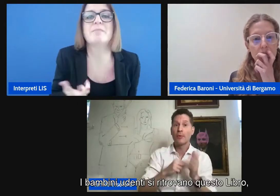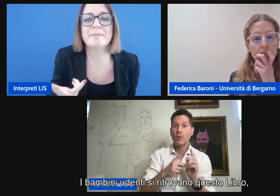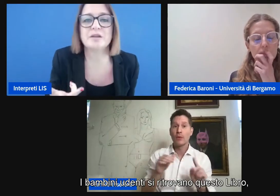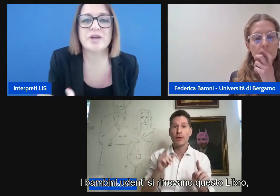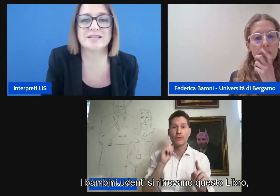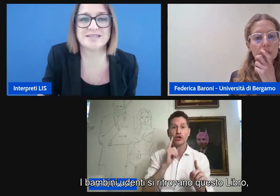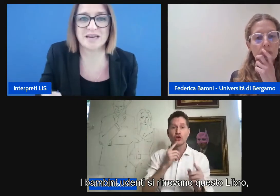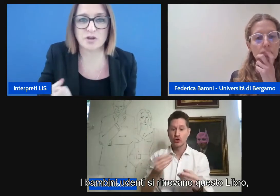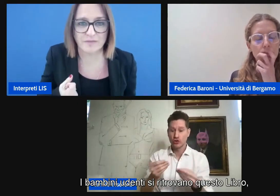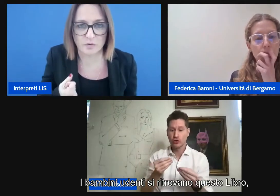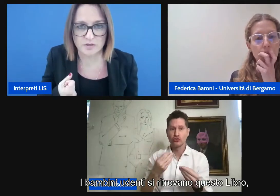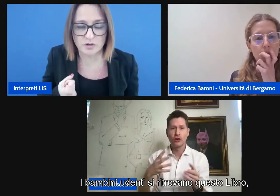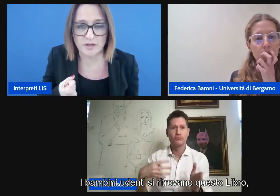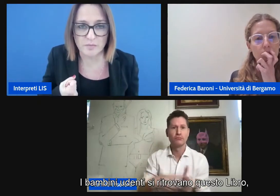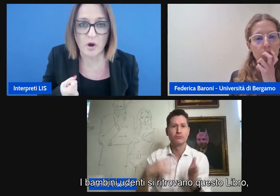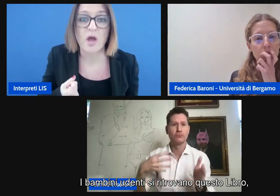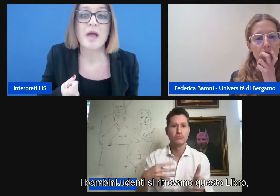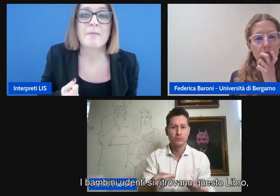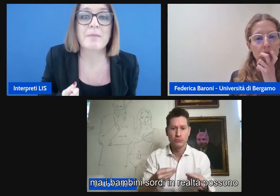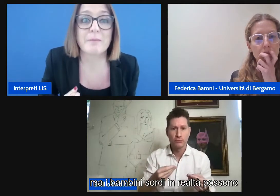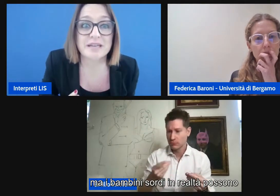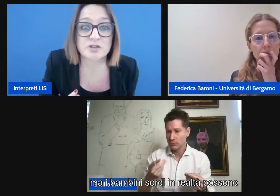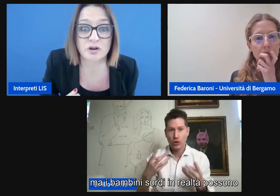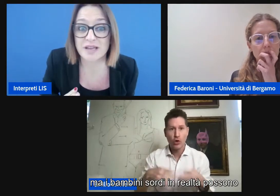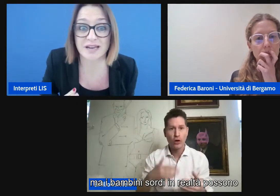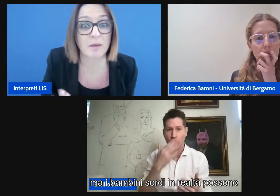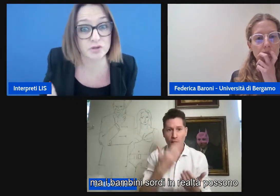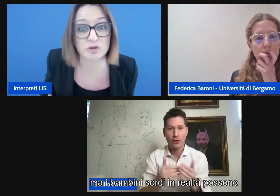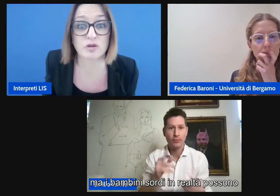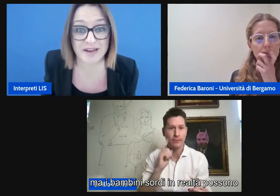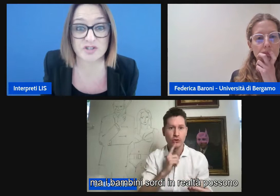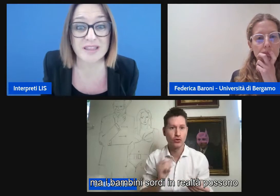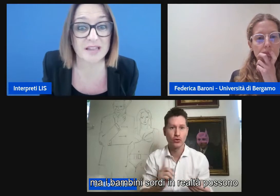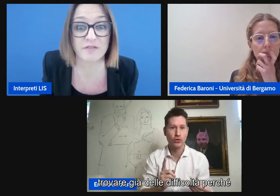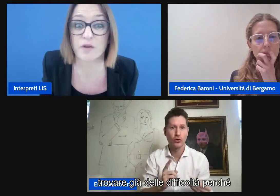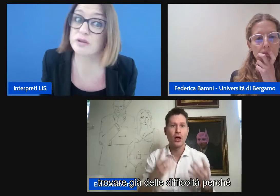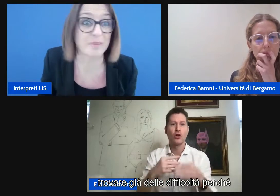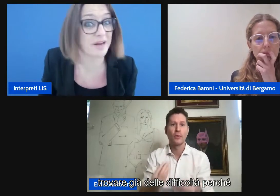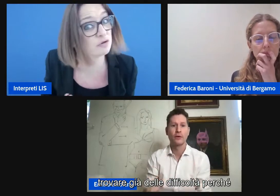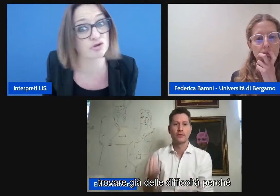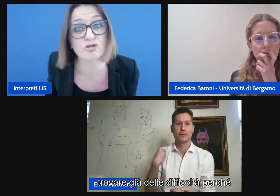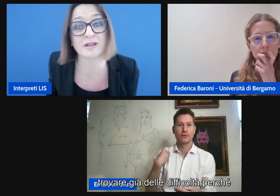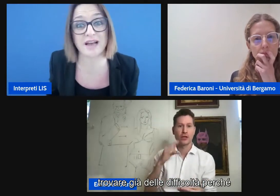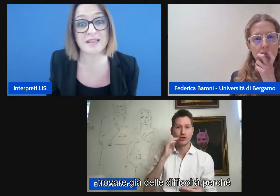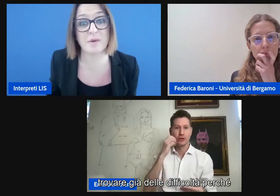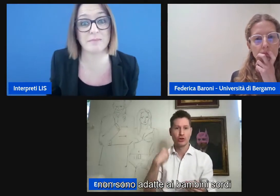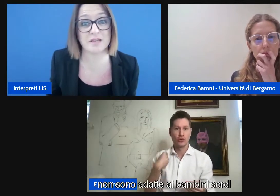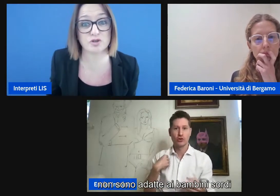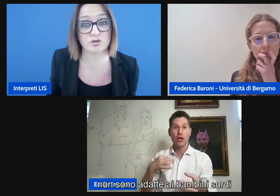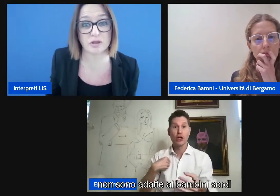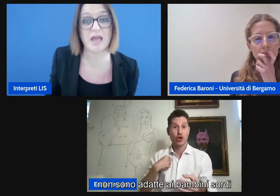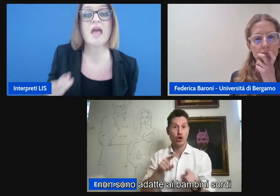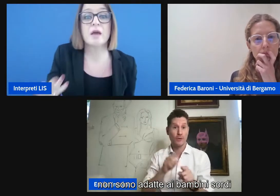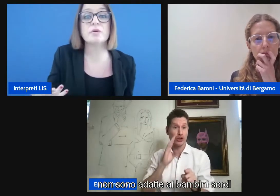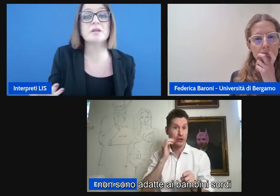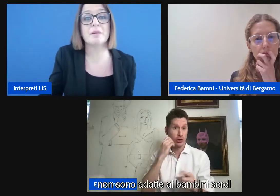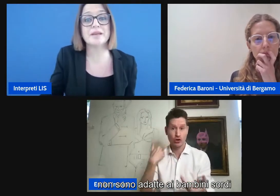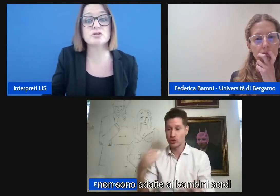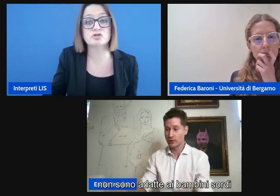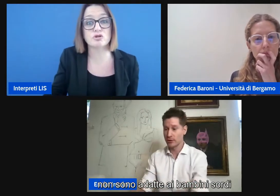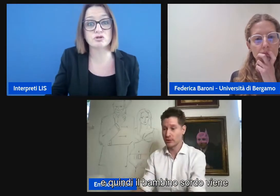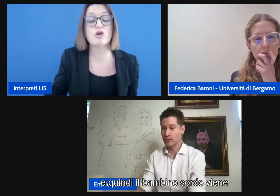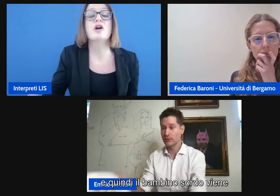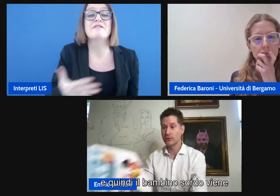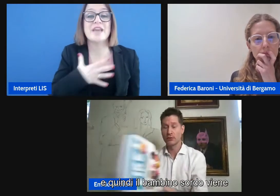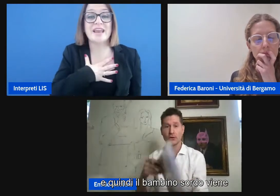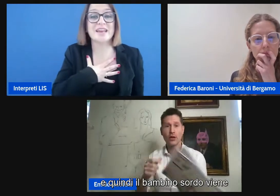i bambini udenti si ritrovano questo libro ma i bambini sordi in realtà possono trovare già delle difficoltà perché non sono adatti ai bambini sordi e quindi il